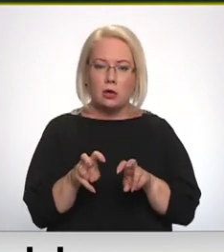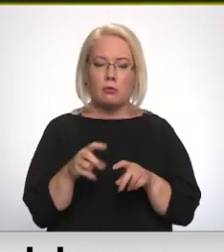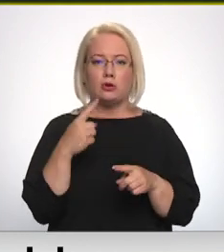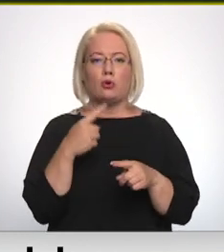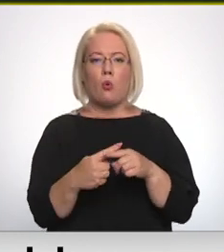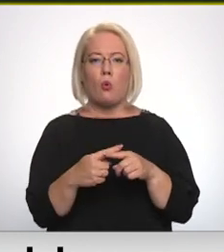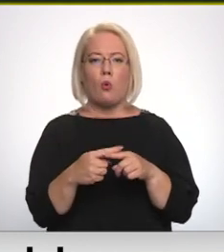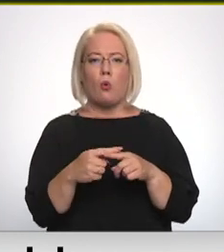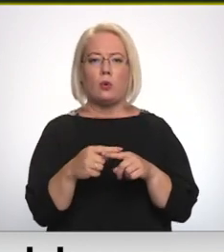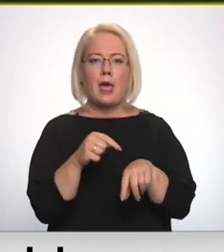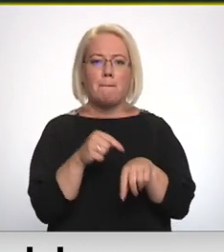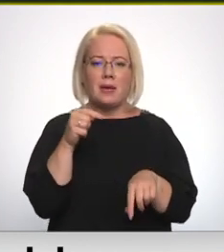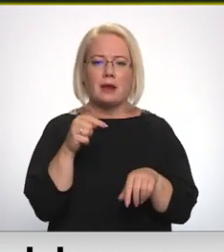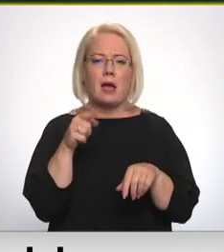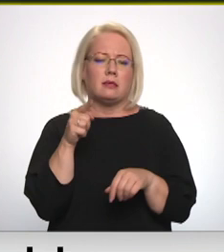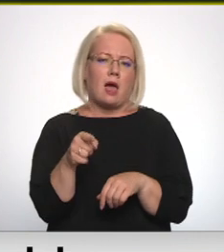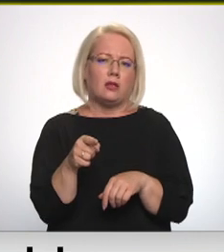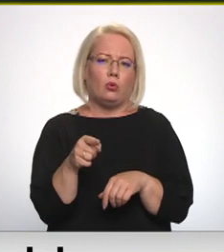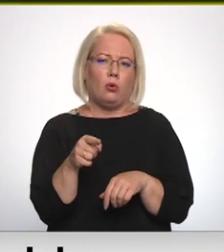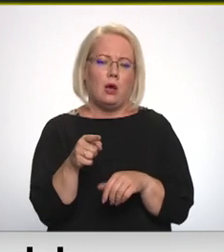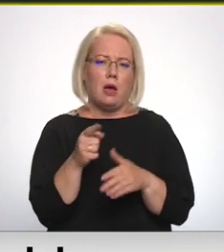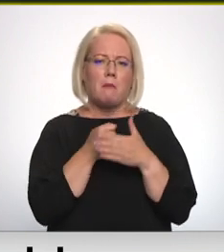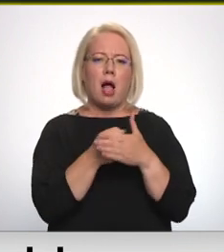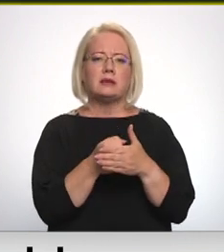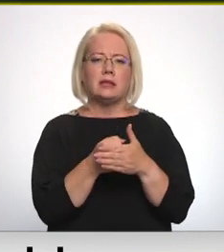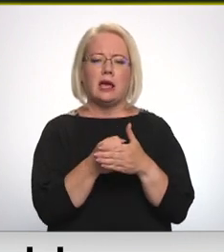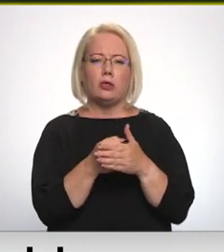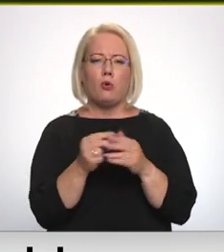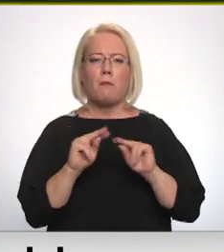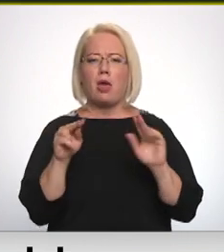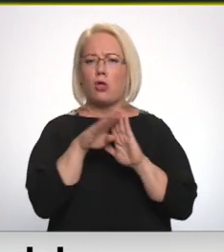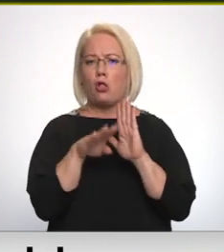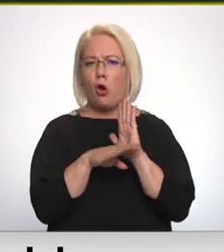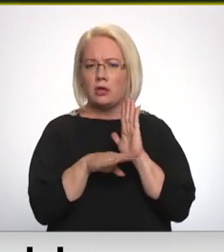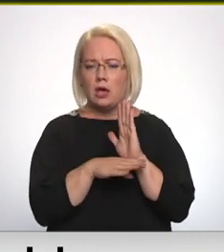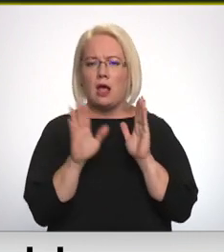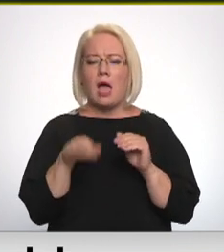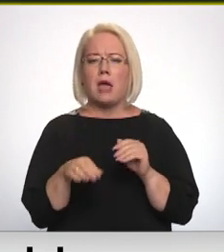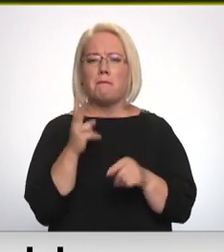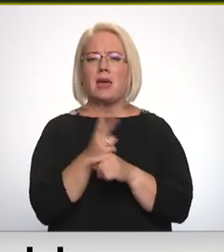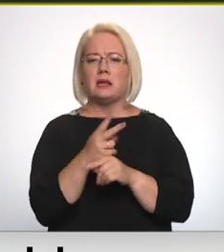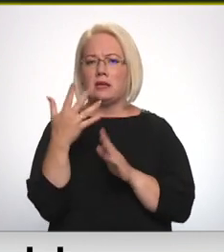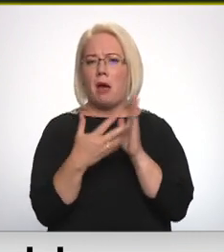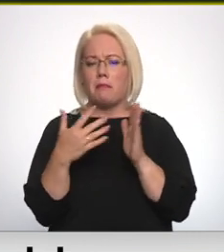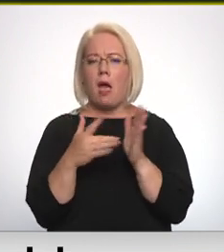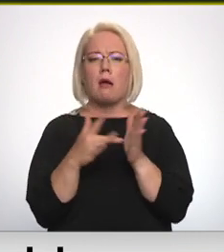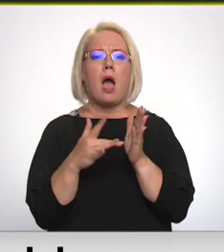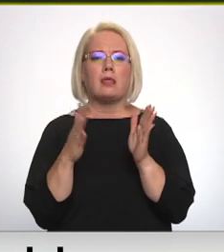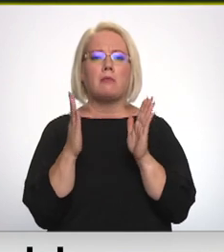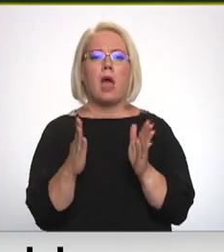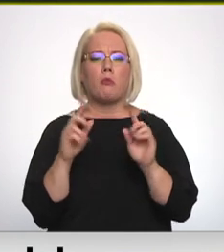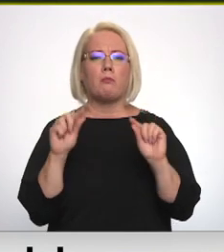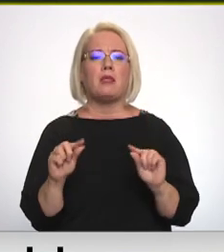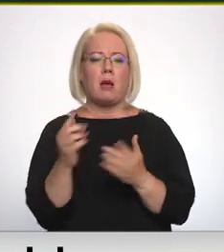empīrikā balstītu metodoloģiju, lai pienācīgi var apreikināt, kādiem ir jābūt tiem minimālajiem